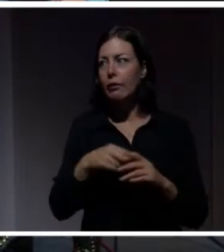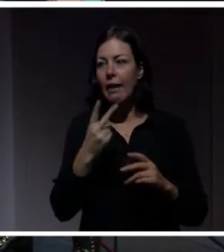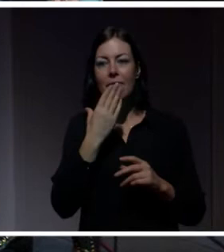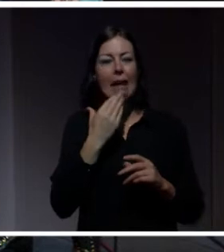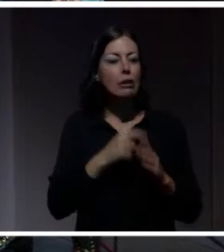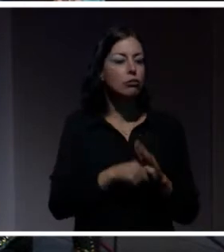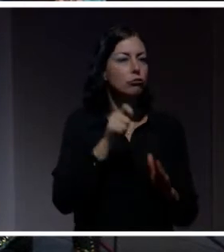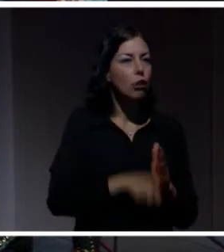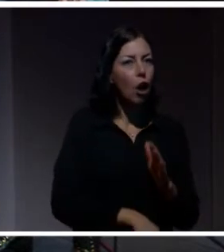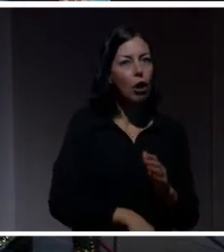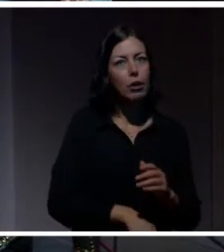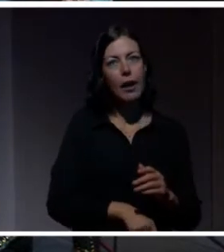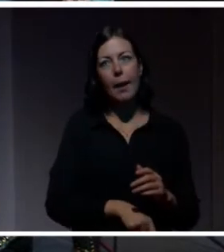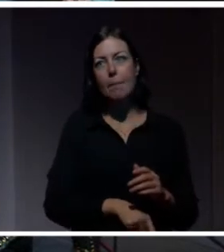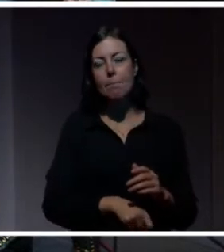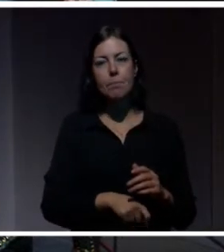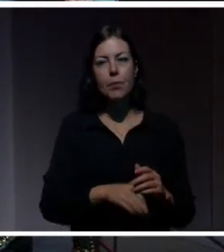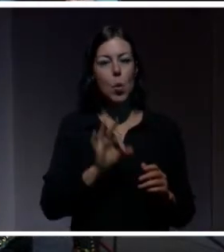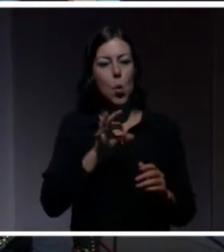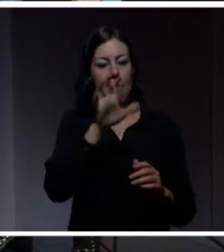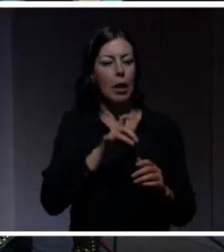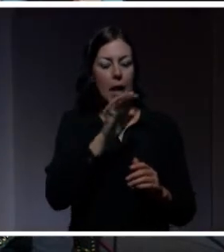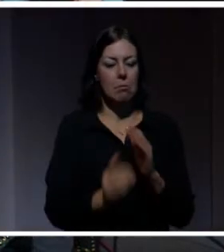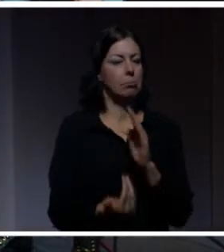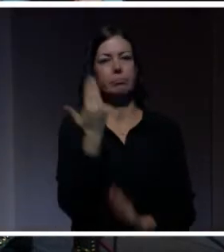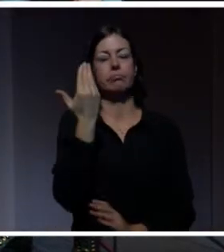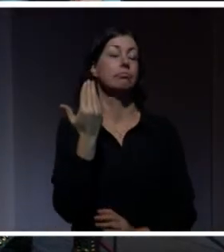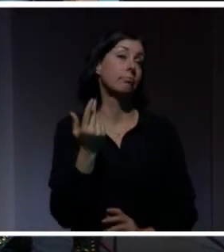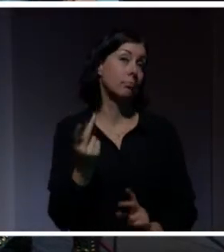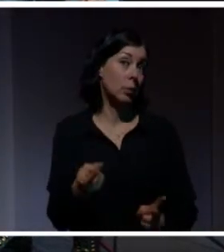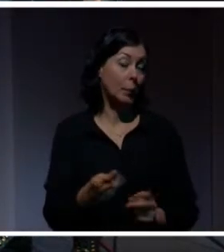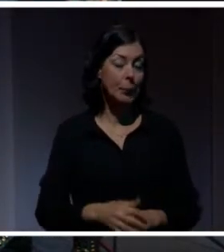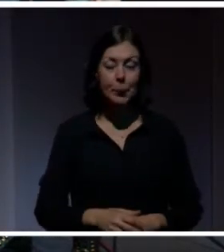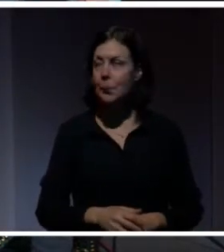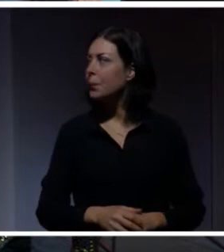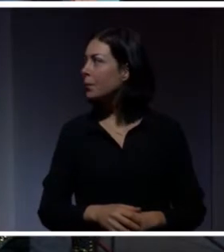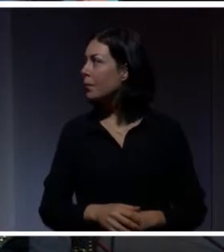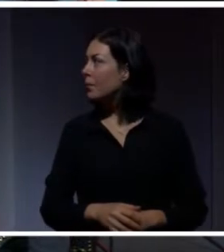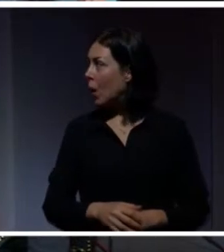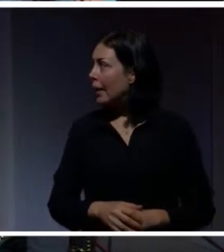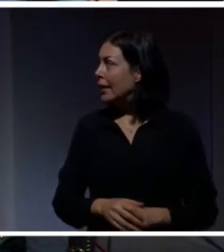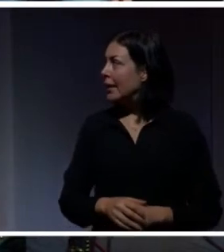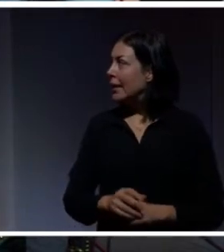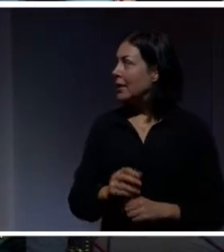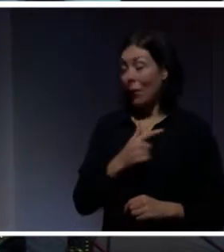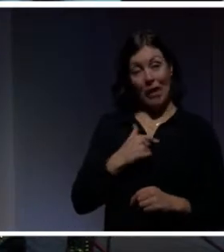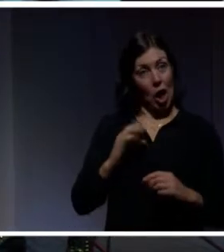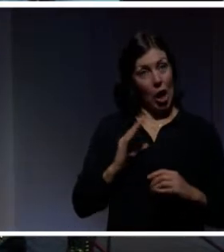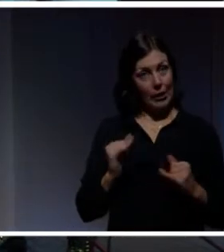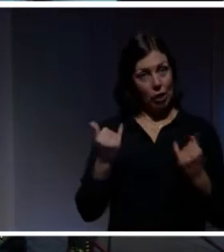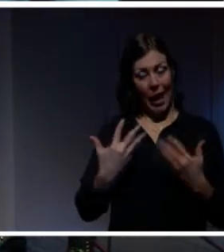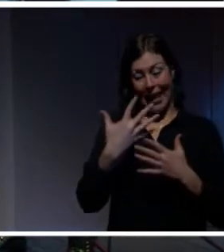startade, hur programmering kom till och så vidare. Så därför har vi med oss en lista idag.